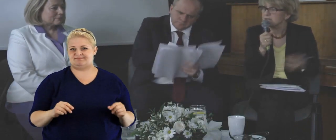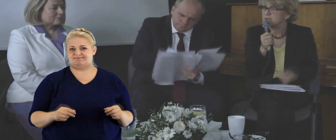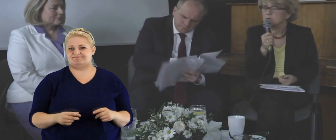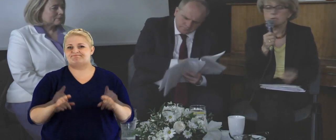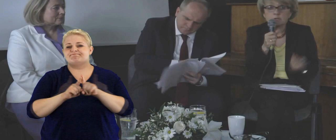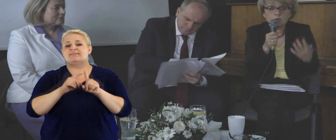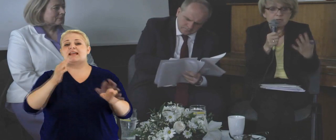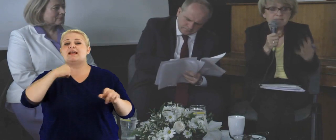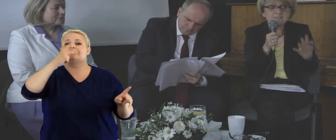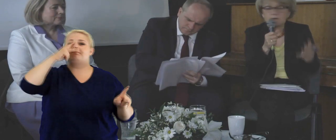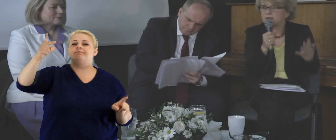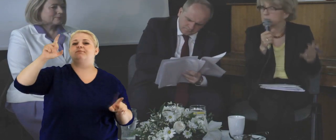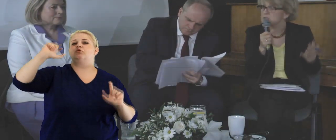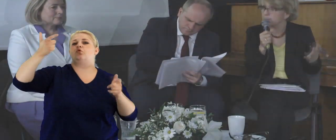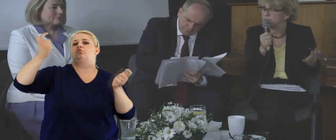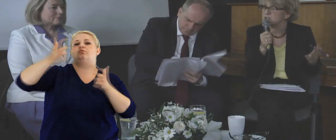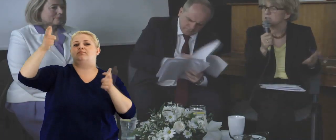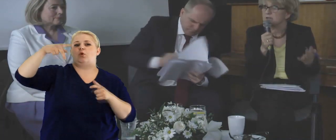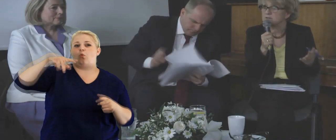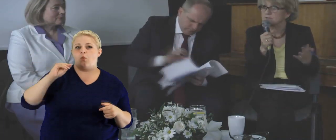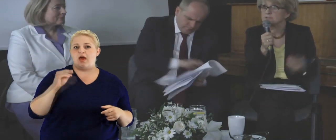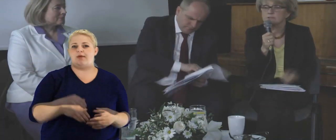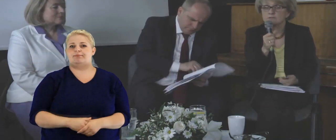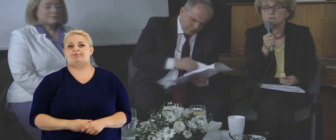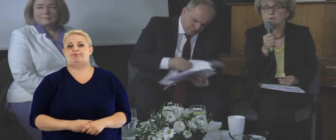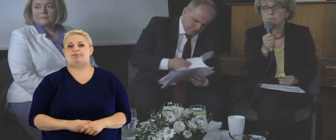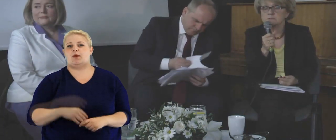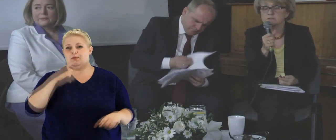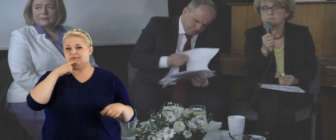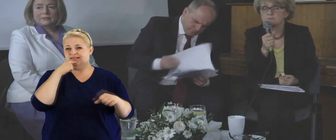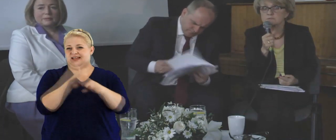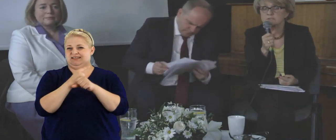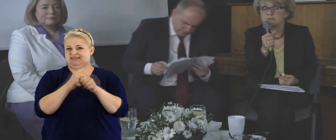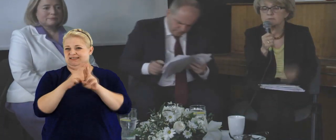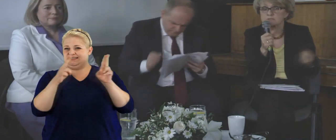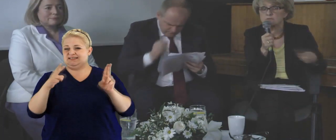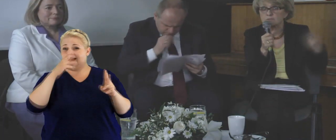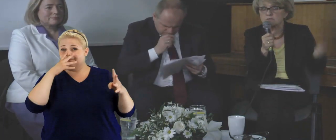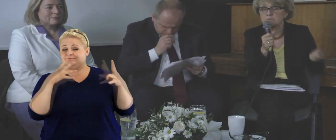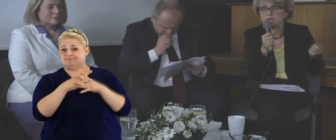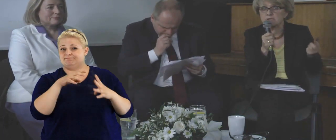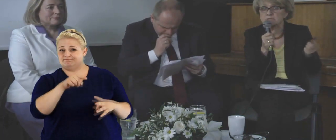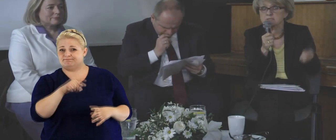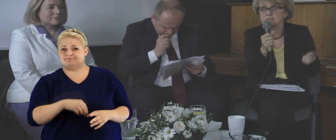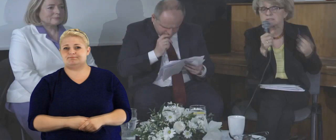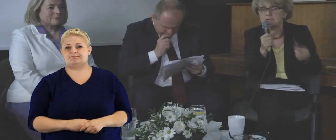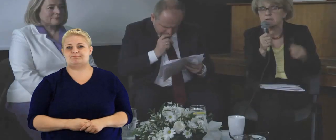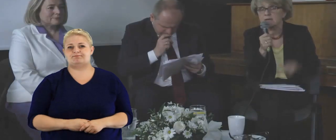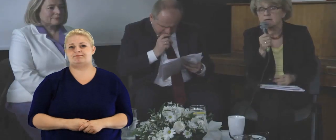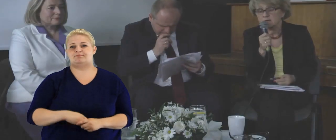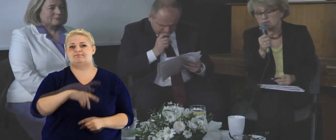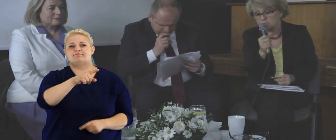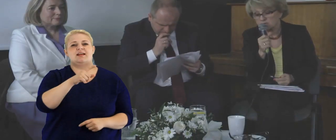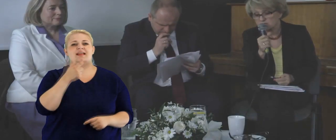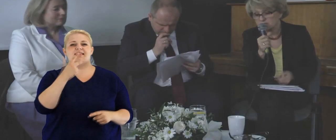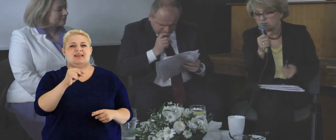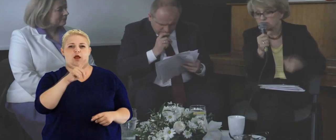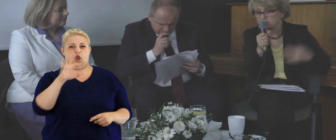przejrzyste i to jest trochę, jakby trzeba patrzeć na to, co się dzieje w Unii Europejskiej z punktu widzenia procesu podejmowania decyzji i tej